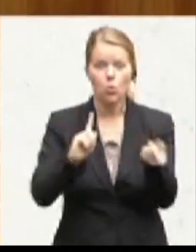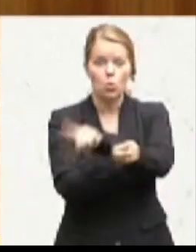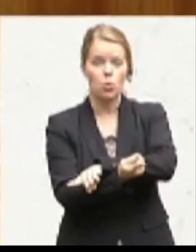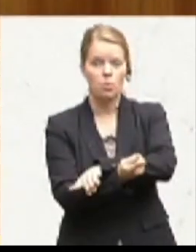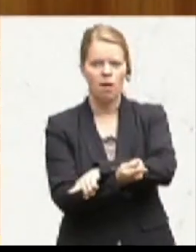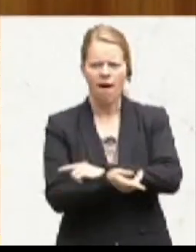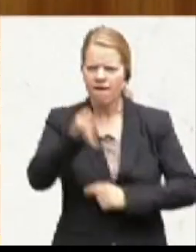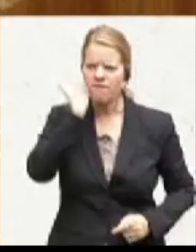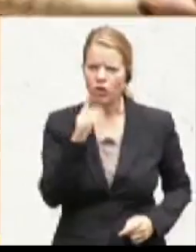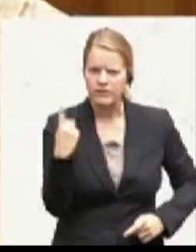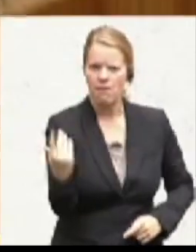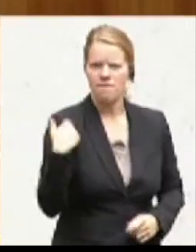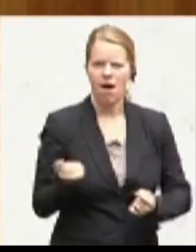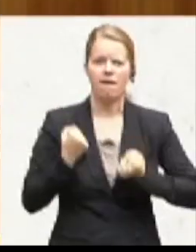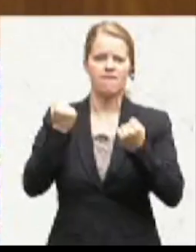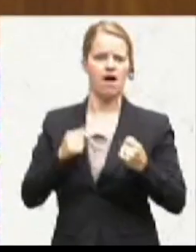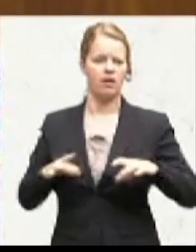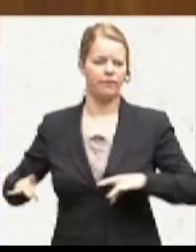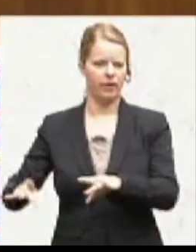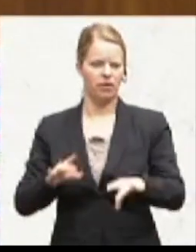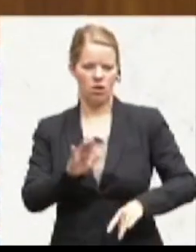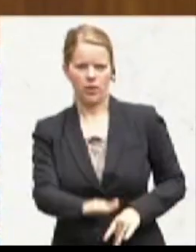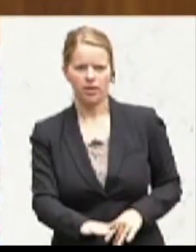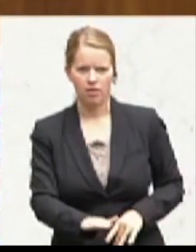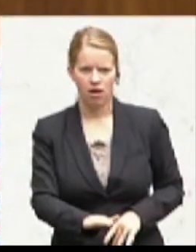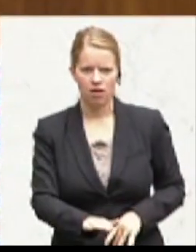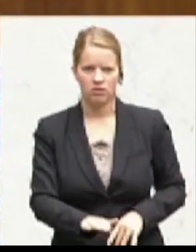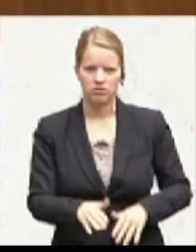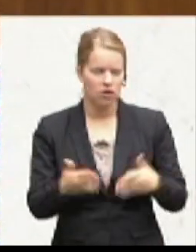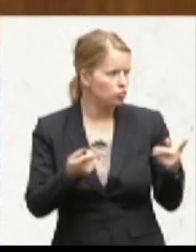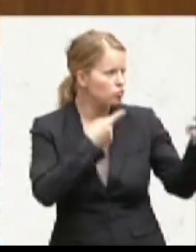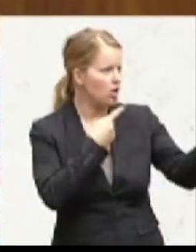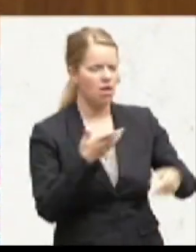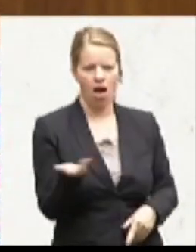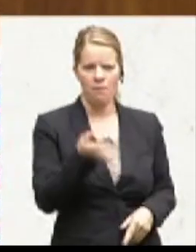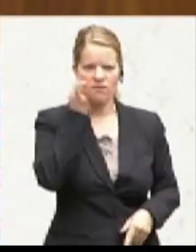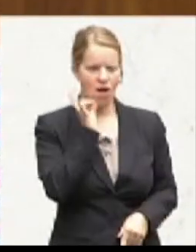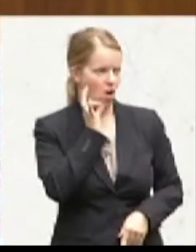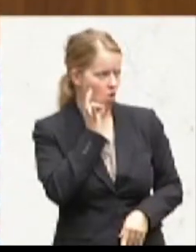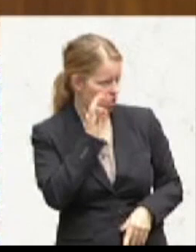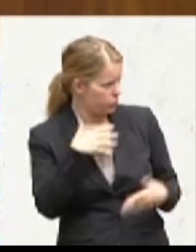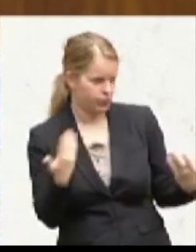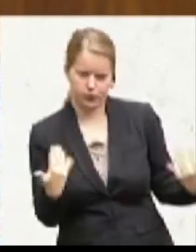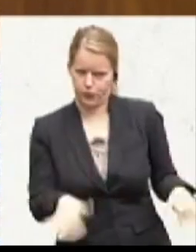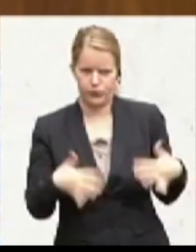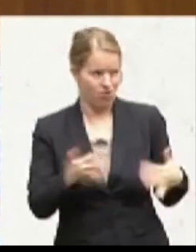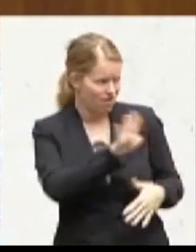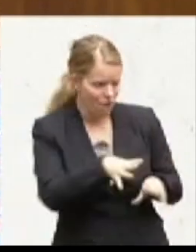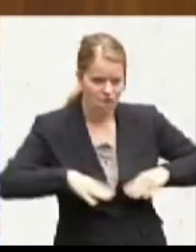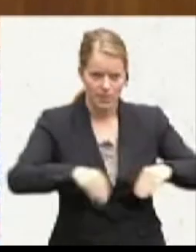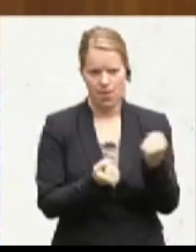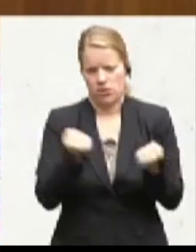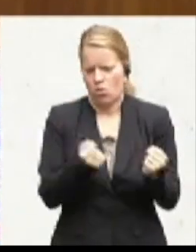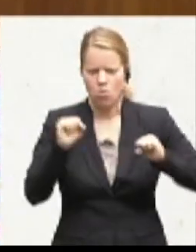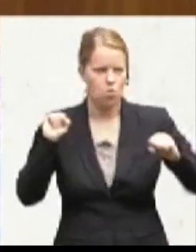ist genau der Zeitgeist, in dem Sie leben. Das ist Ihre Familienpolitik. Und darum stehen wir ja da, wo wir heute stehen. Und darum müssen wir solche Debatten hier